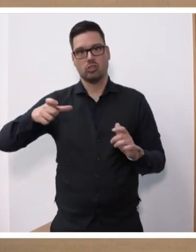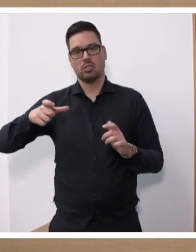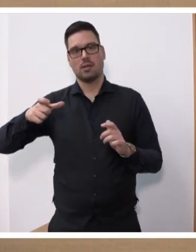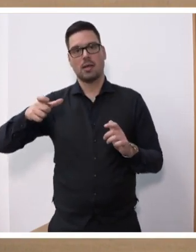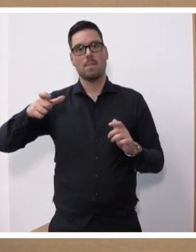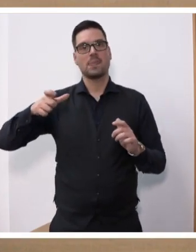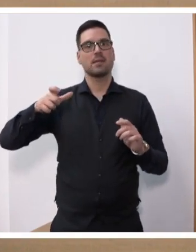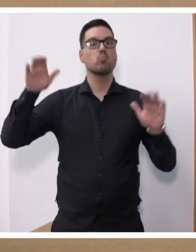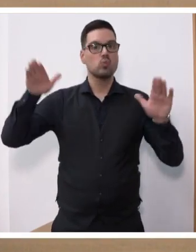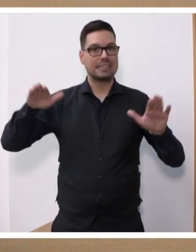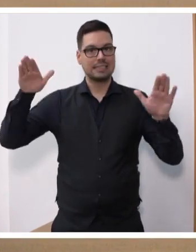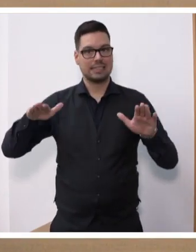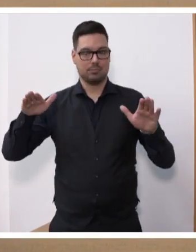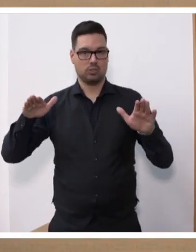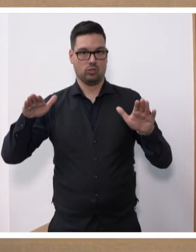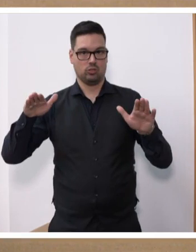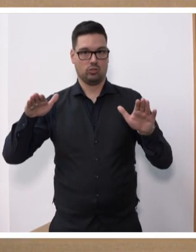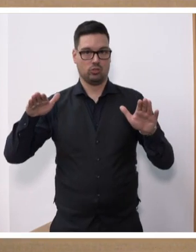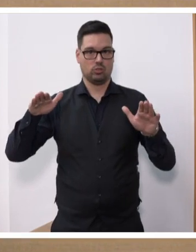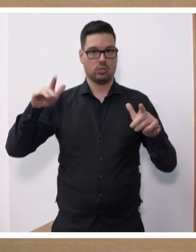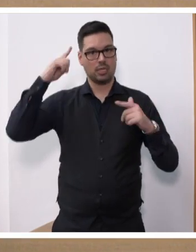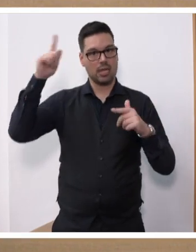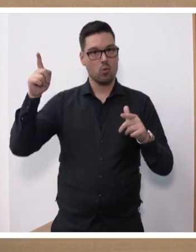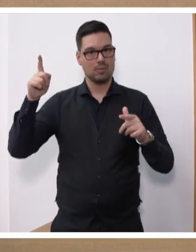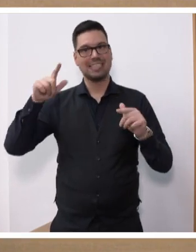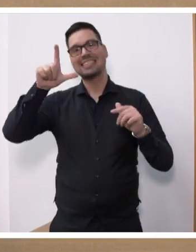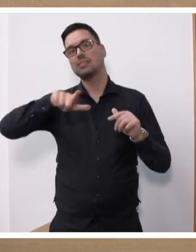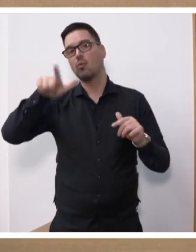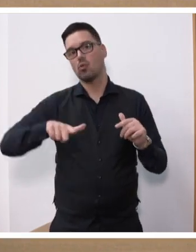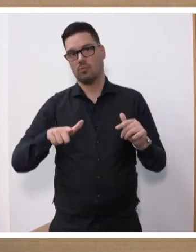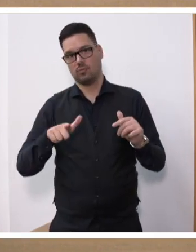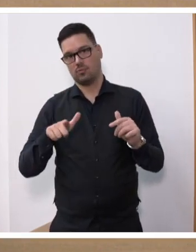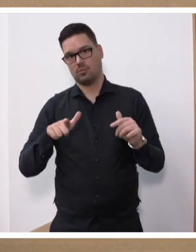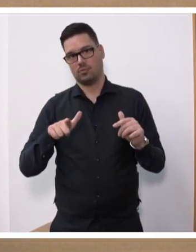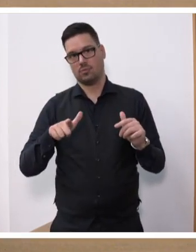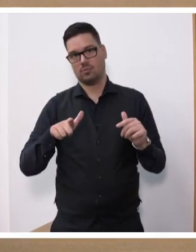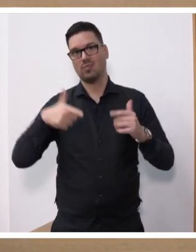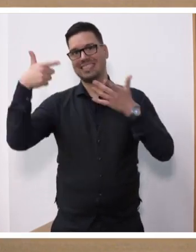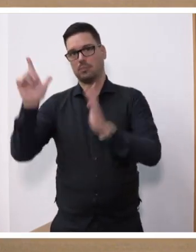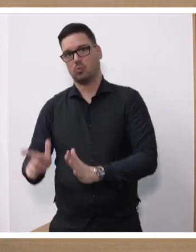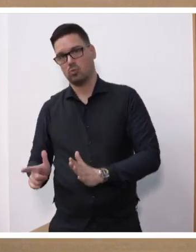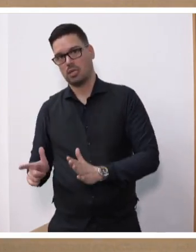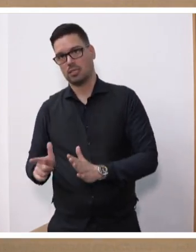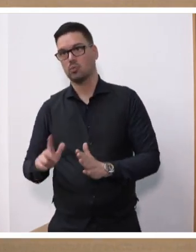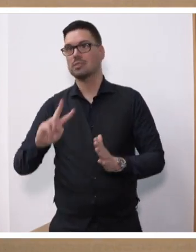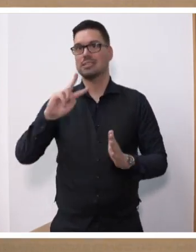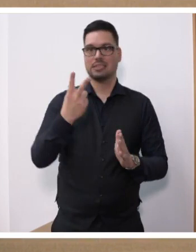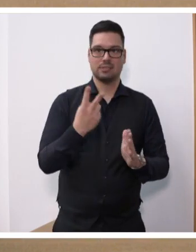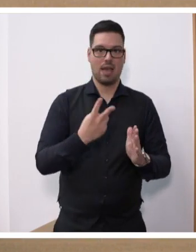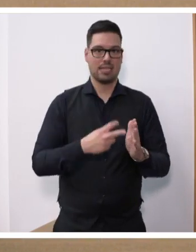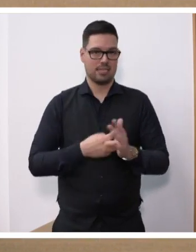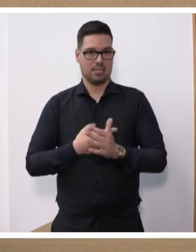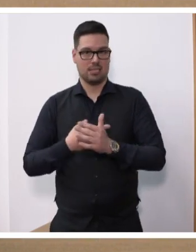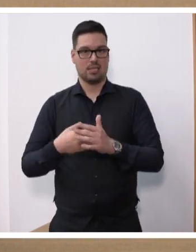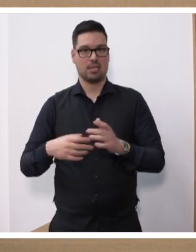Glaubens nicht antisemitischen Vorstellungen anhängen. Zwölf von 700. Und das Zweite, was wir im Bereich der